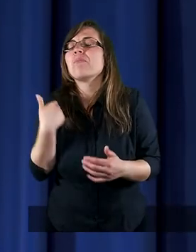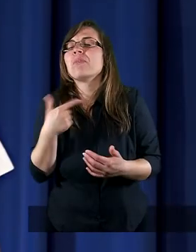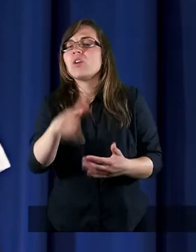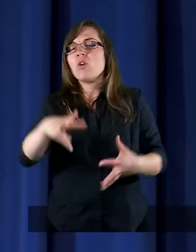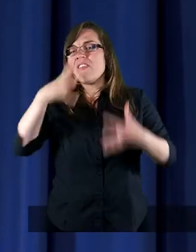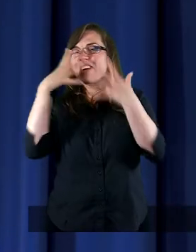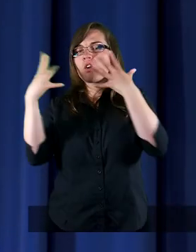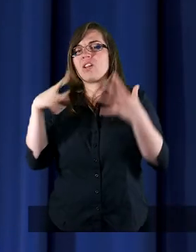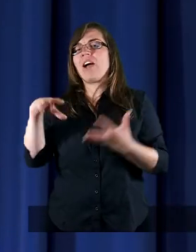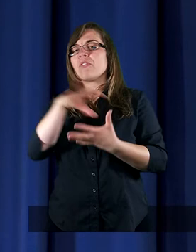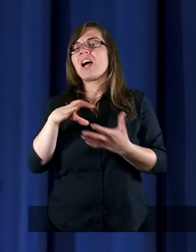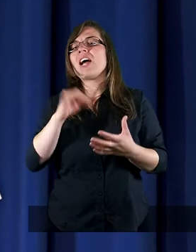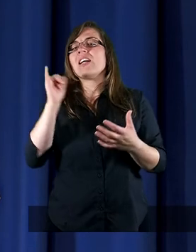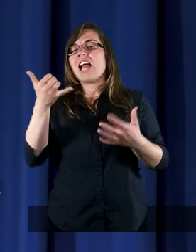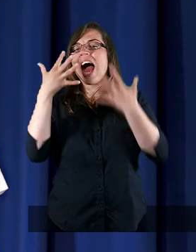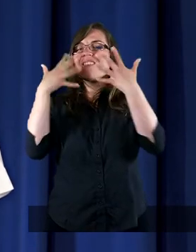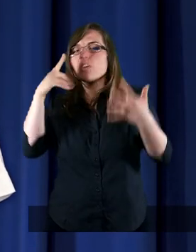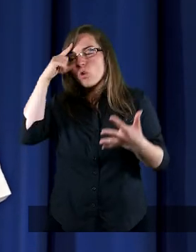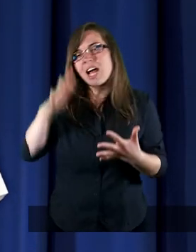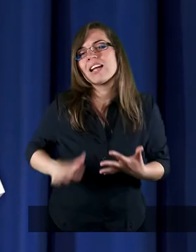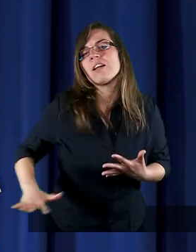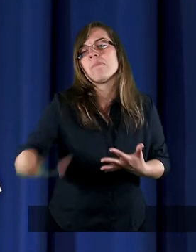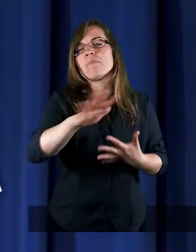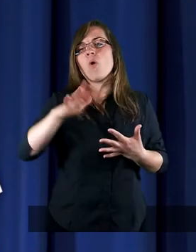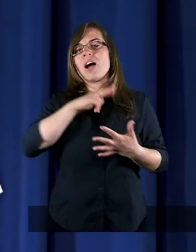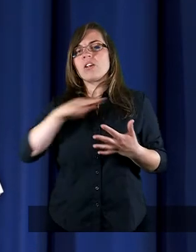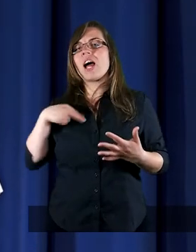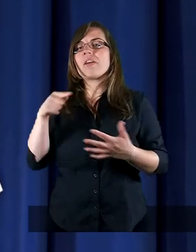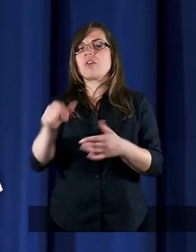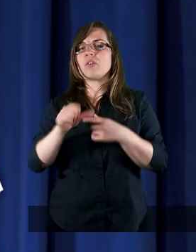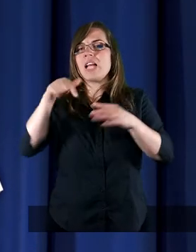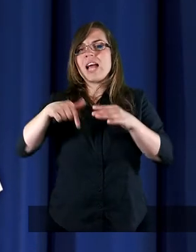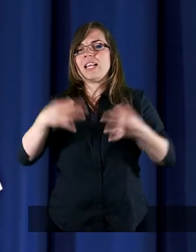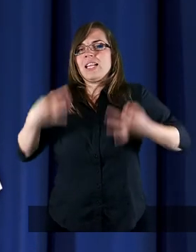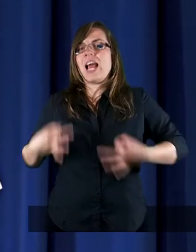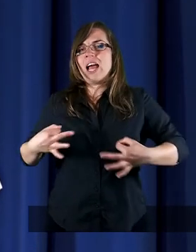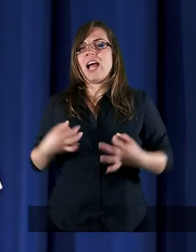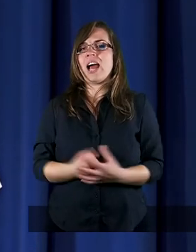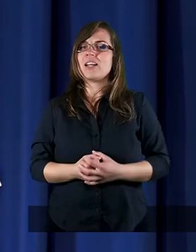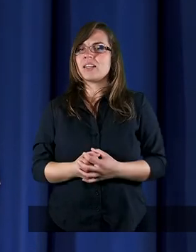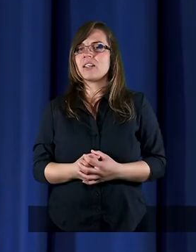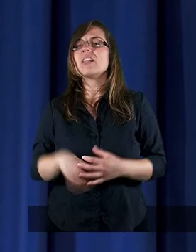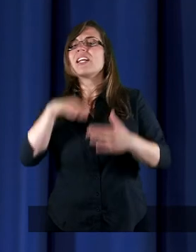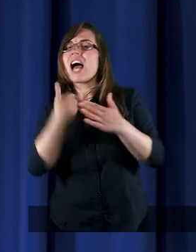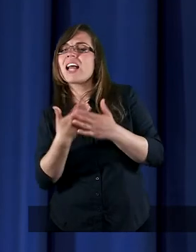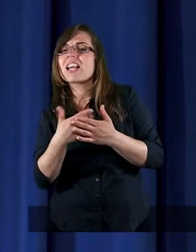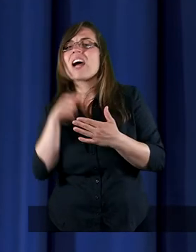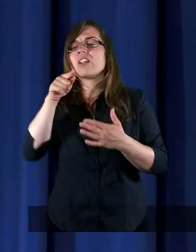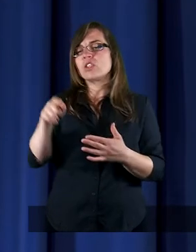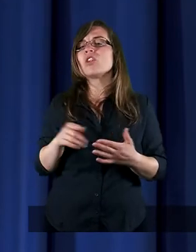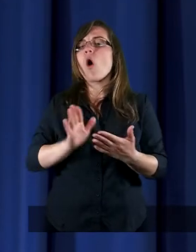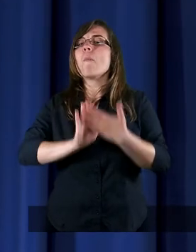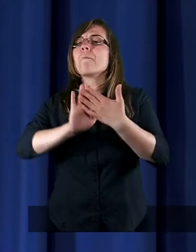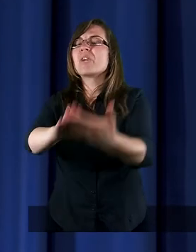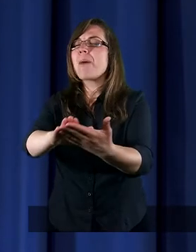wyglądamy. Jak wygląda społeczność Kościoła Bożego. Dlatego wybaczajmy.